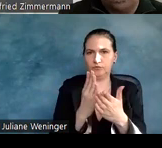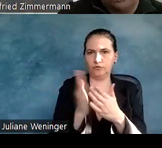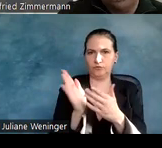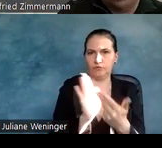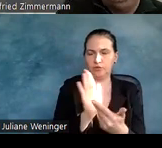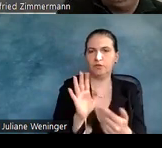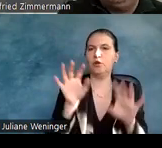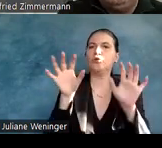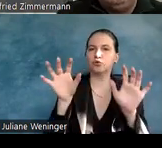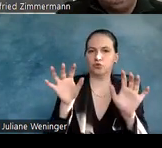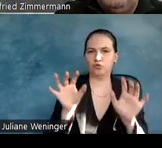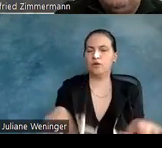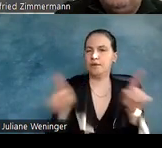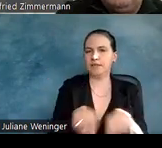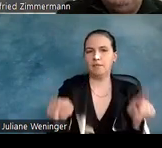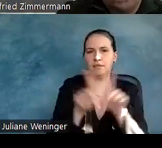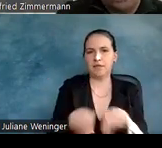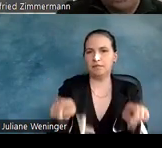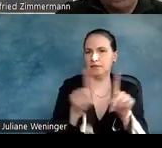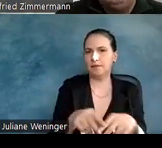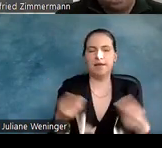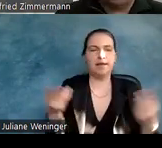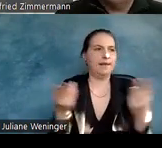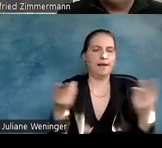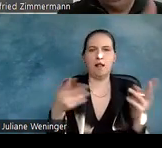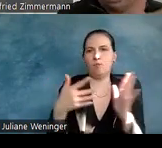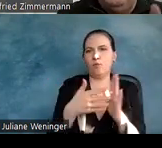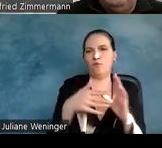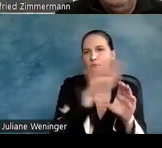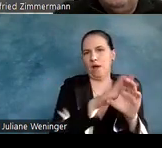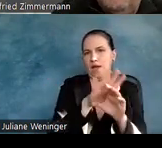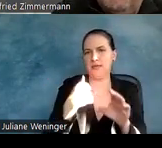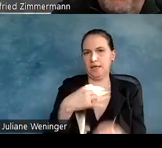der Struktur ist immer gleich, egal welchen Briefbereich ich